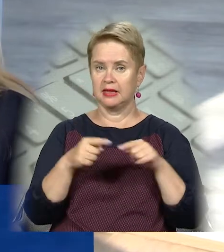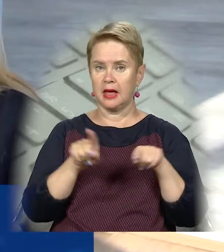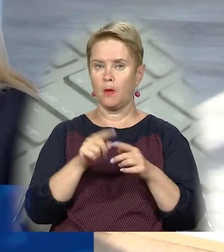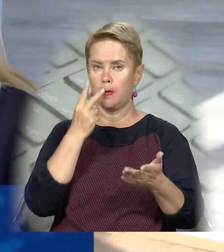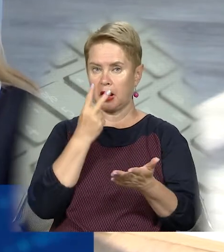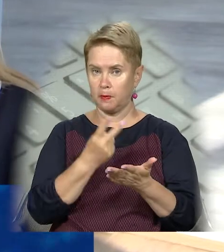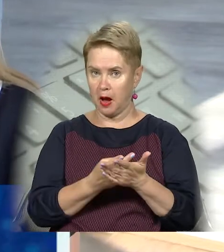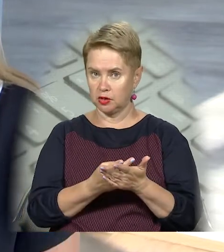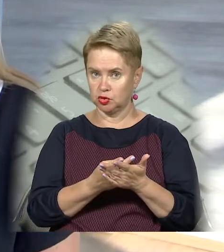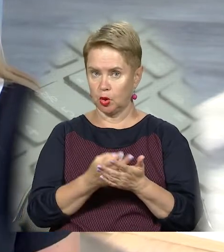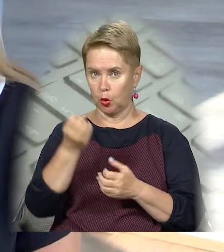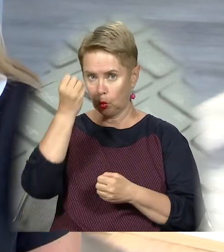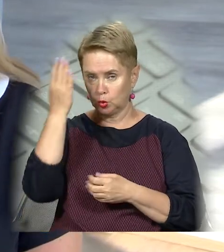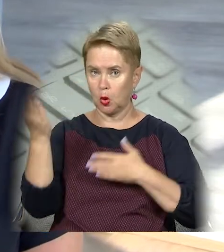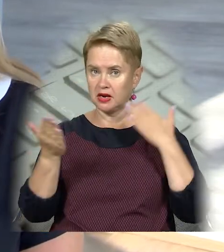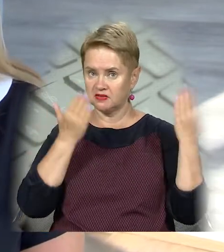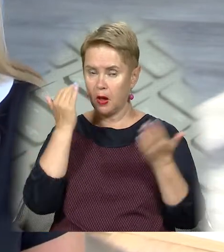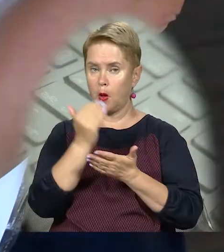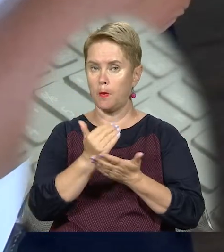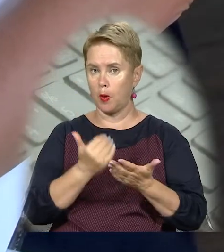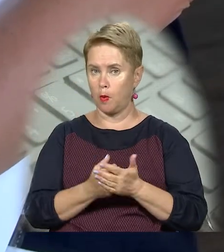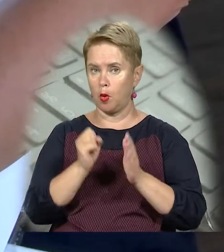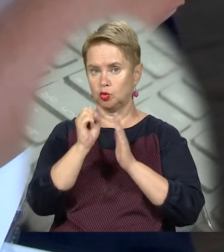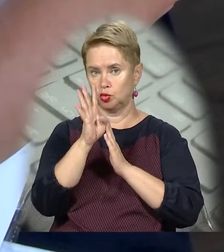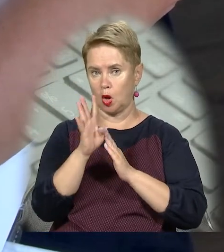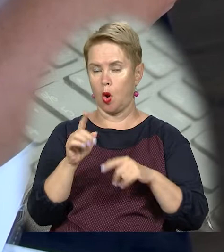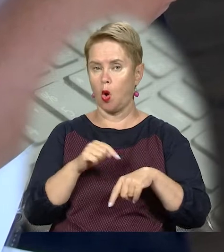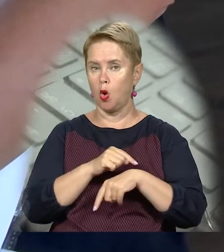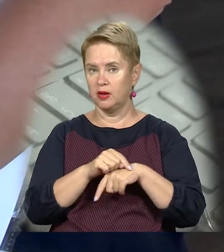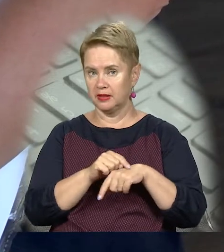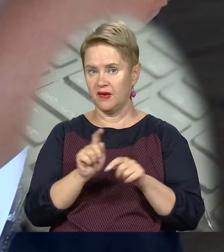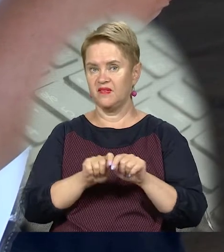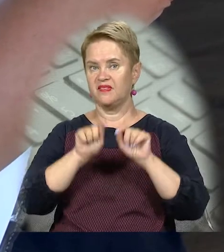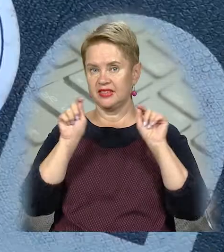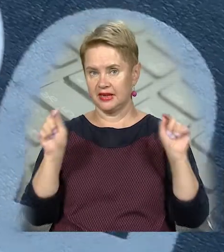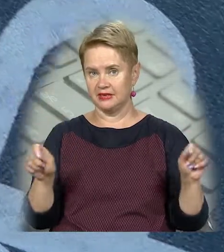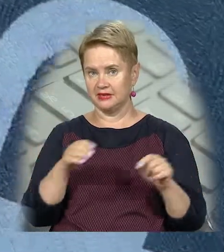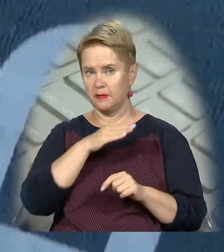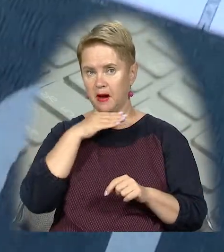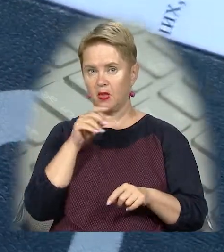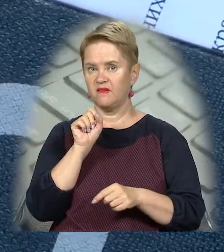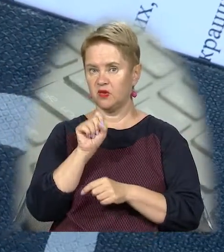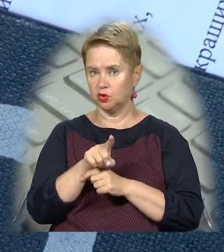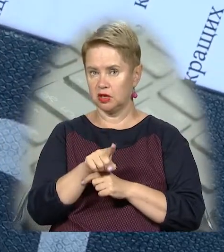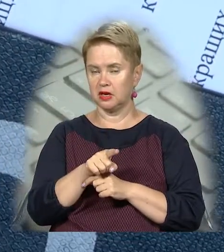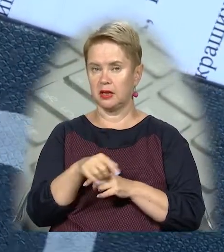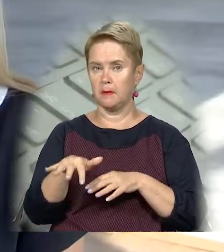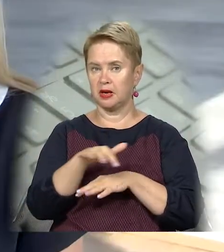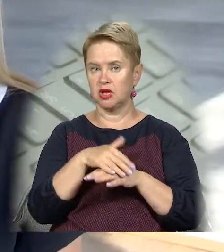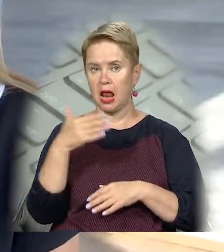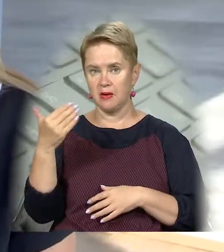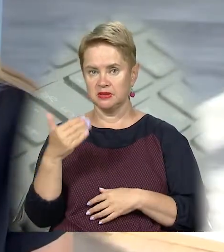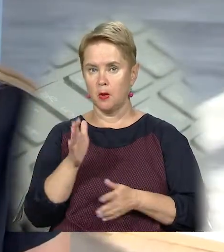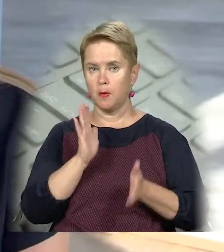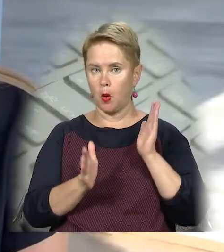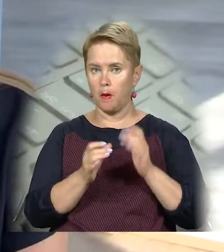також передбачено культурно-розважальну програму. О 14-й годині відкриється багатофункціональний меданчик на Лівому